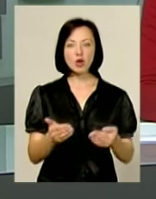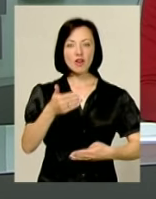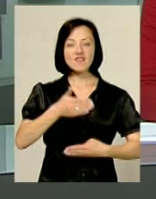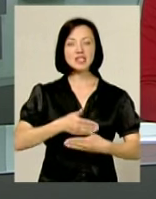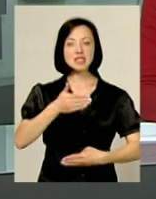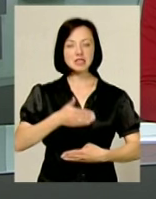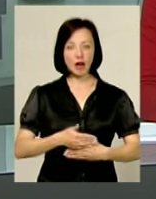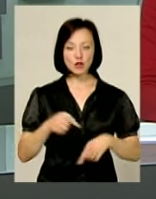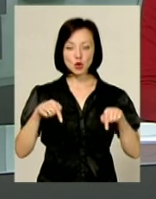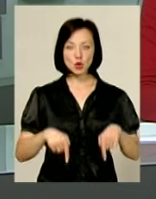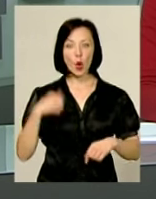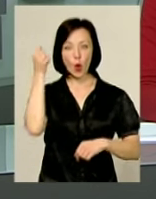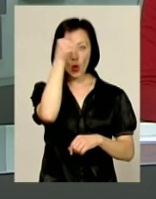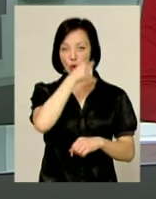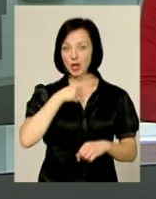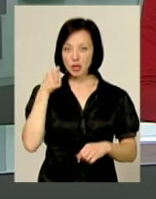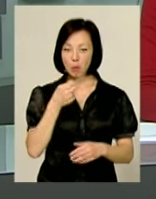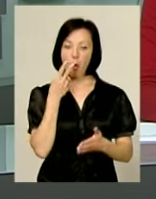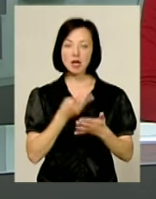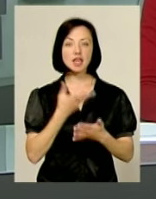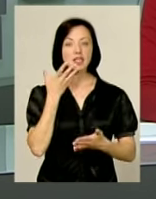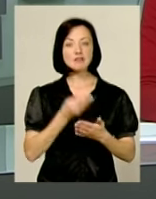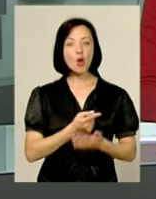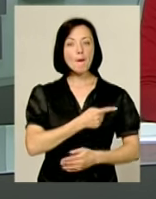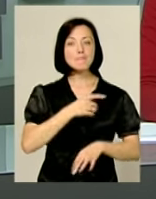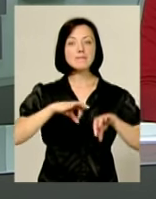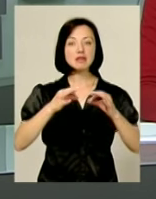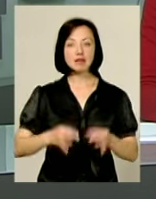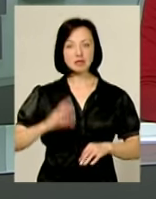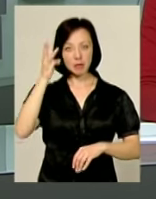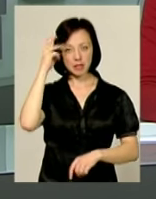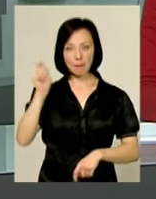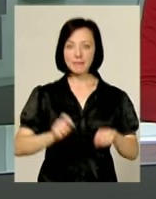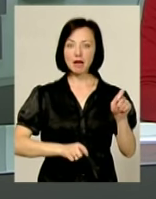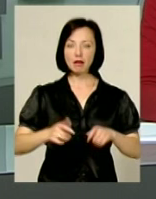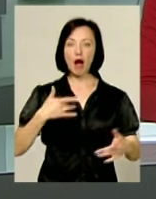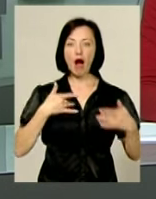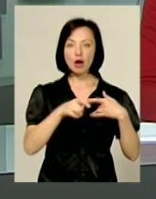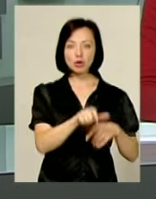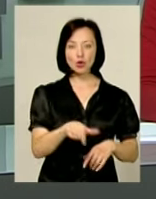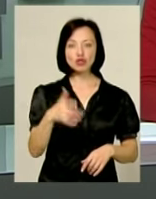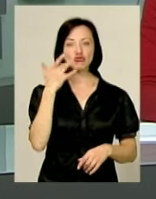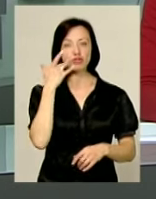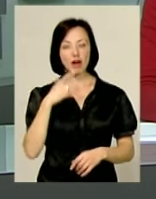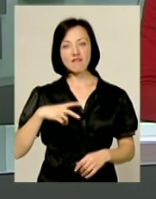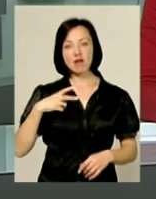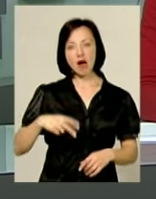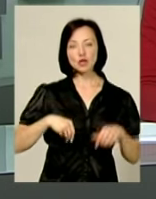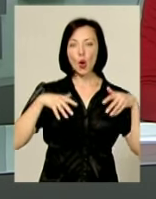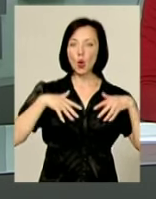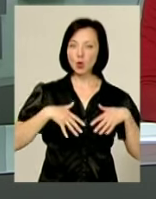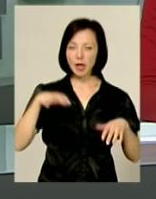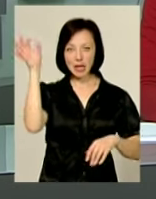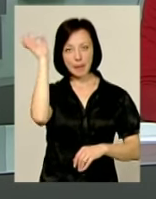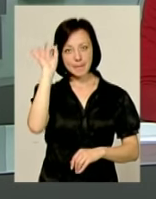Луні». Цьогоріч, за словами організаторів, показати свою майстерність до Хмельницького приїхали актори із США, Франції, Грузії,